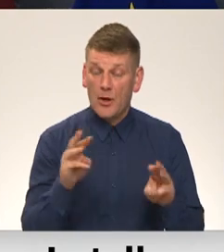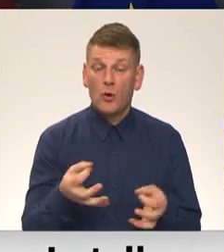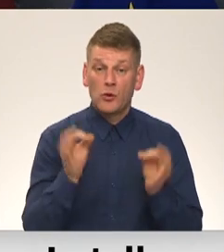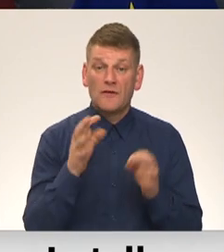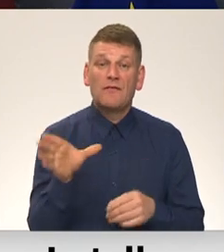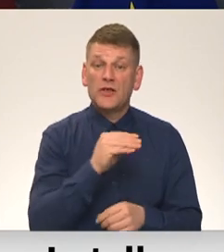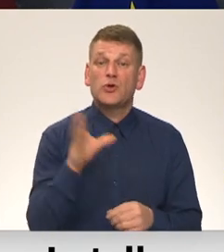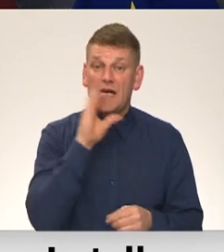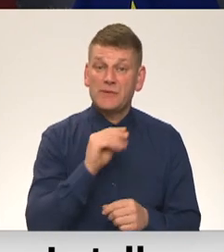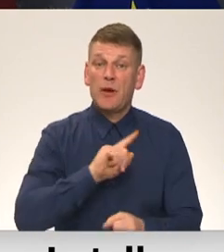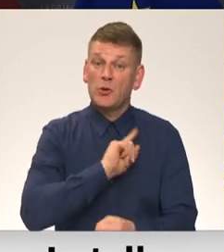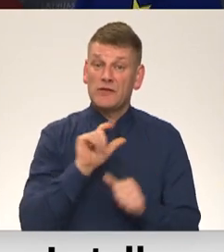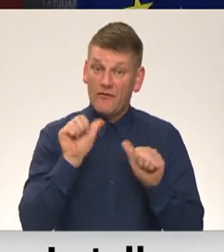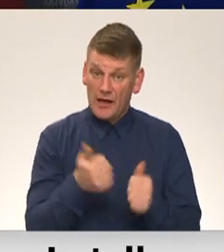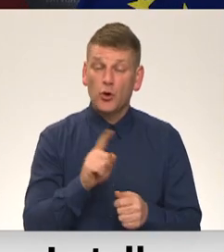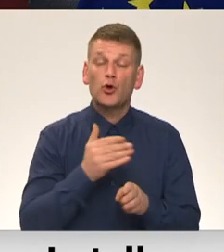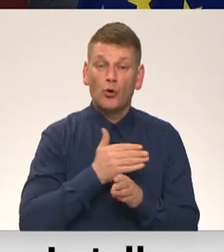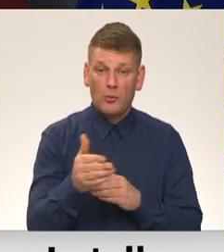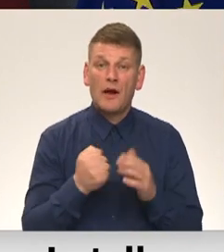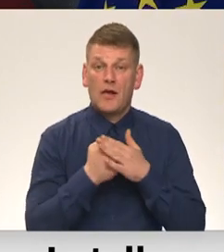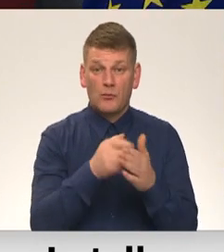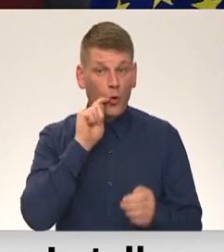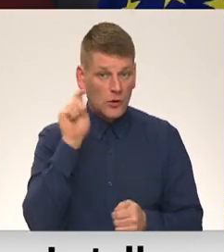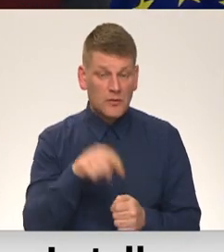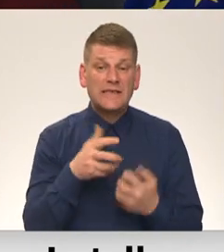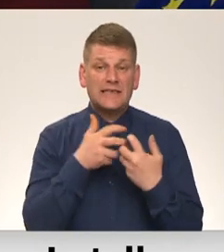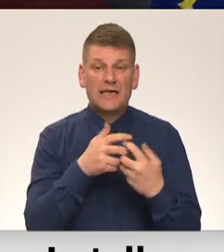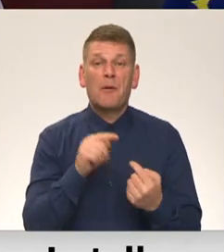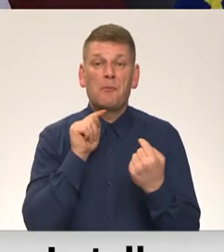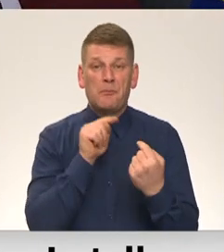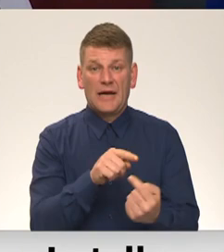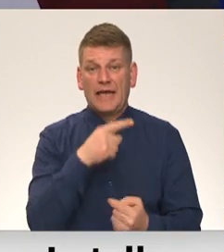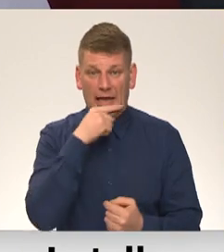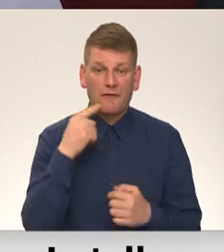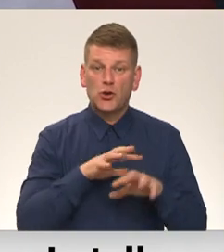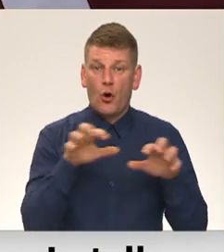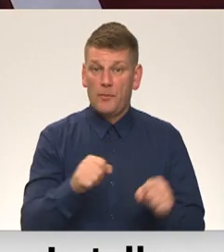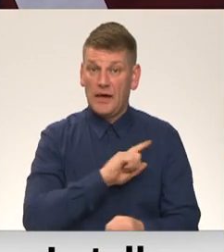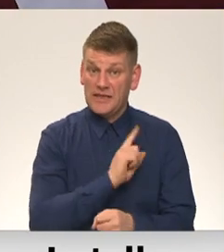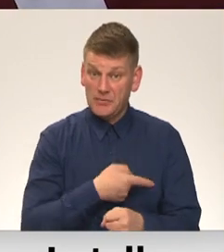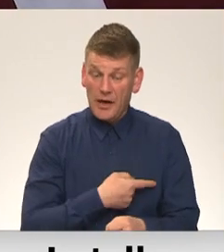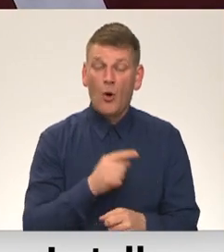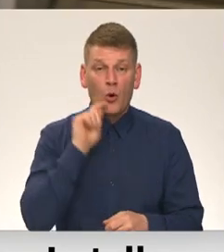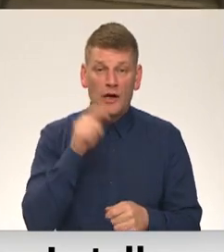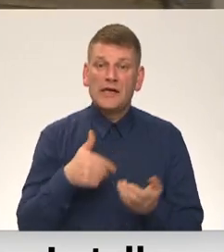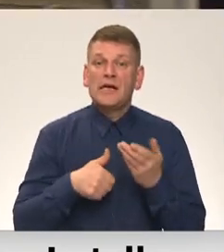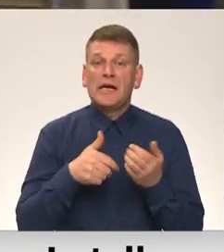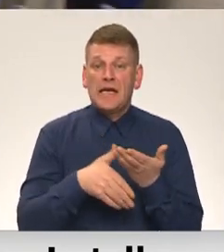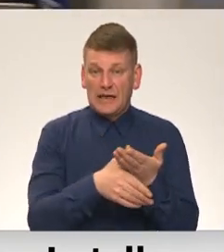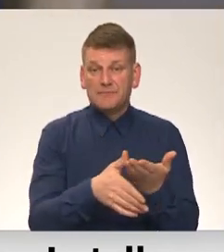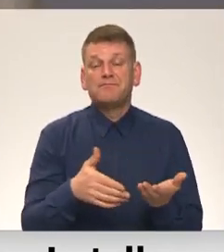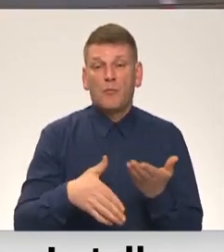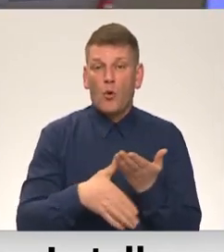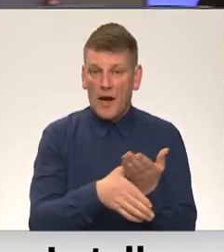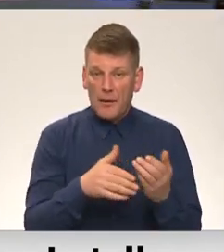visos iespējamos veidos arī turpmāk ir jāatbalsta Ukraina tās cīņā pret Krievijas okupācijas spēkiem. Ukraina ir jāsniedz humanā palīdzību